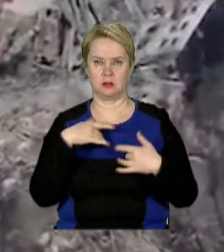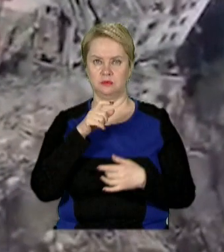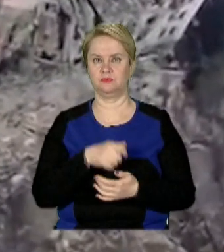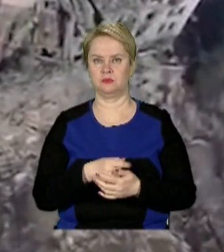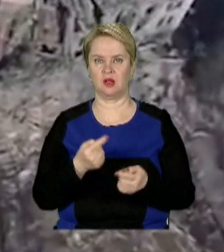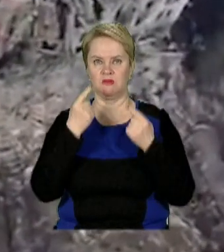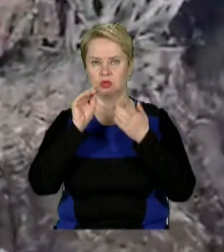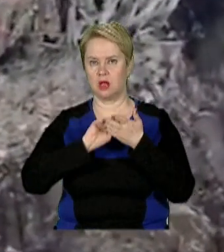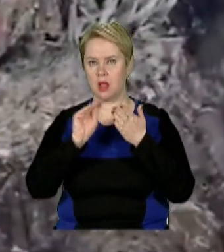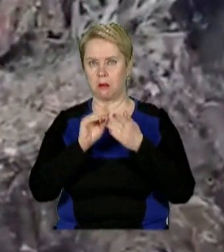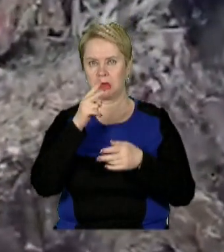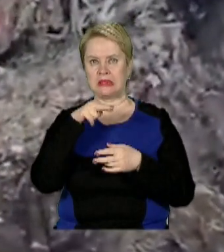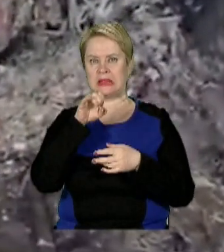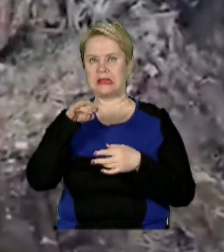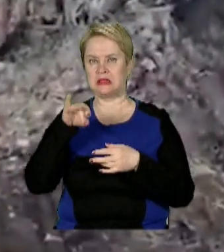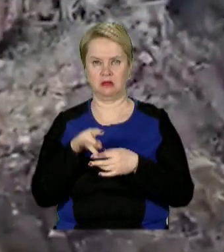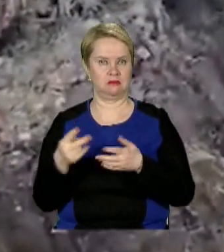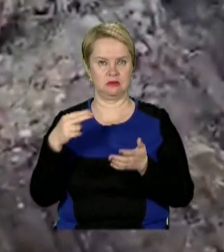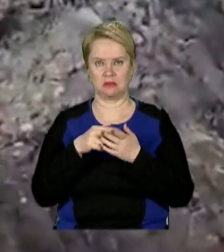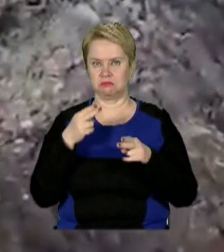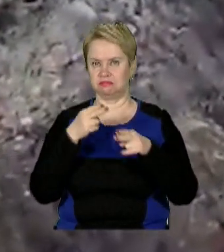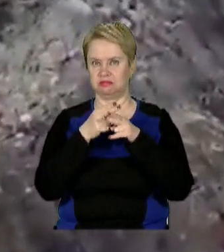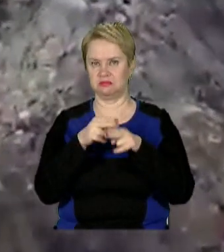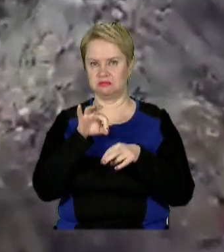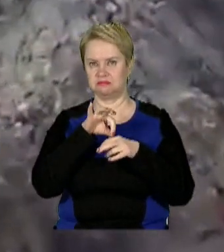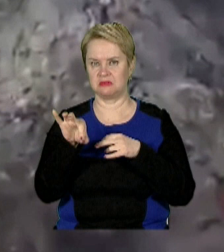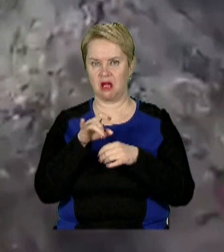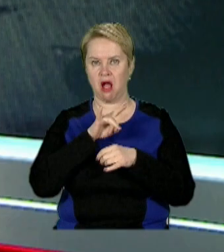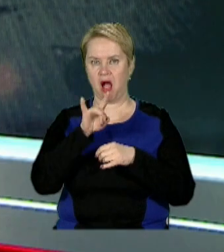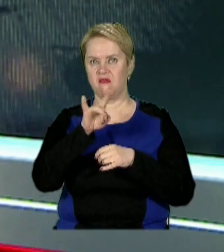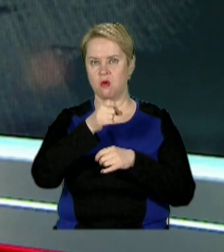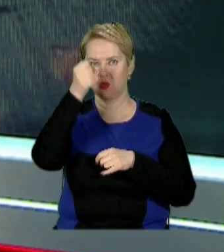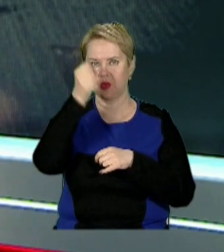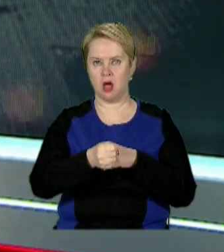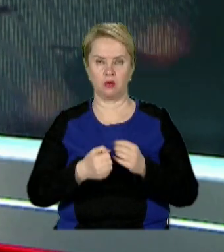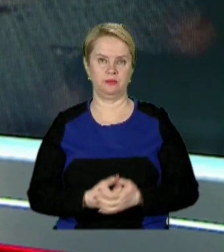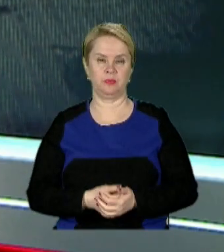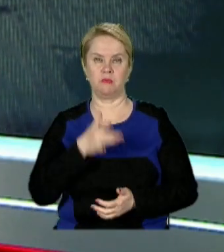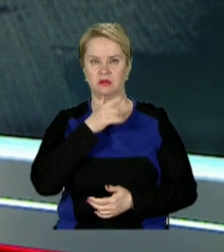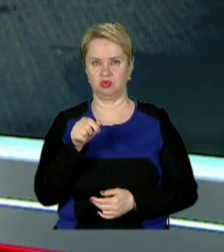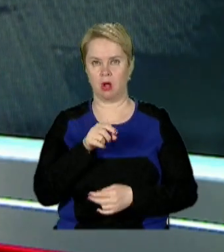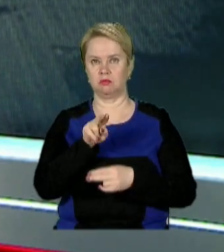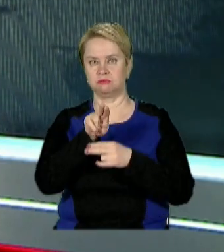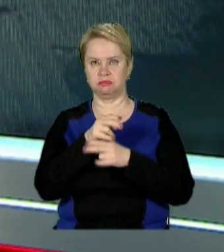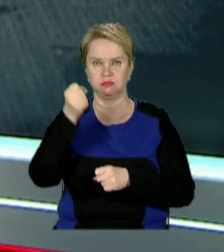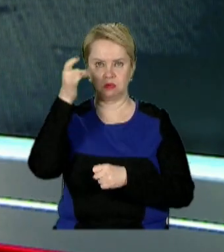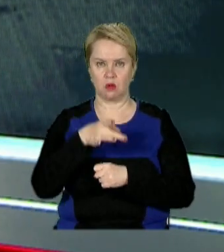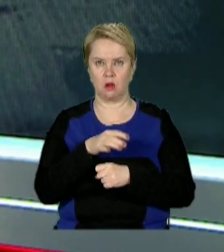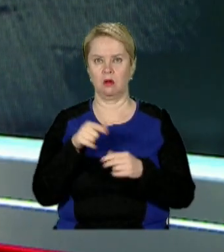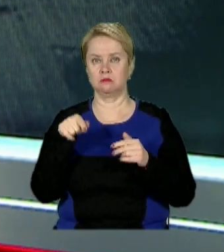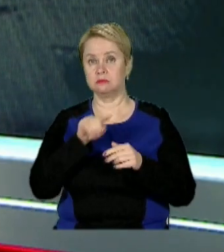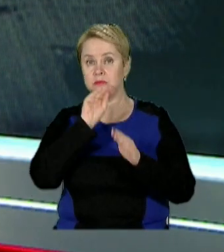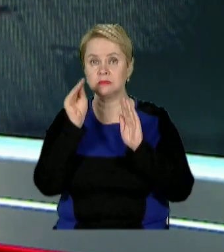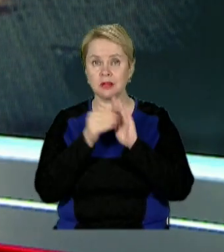Величезний напис «Діти» біля театру не став на заваді цинічного авіаудару. Під час атаки від бомб у драмі